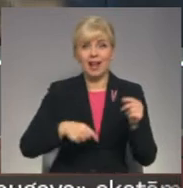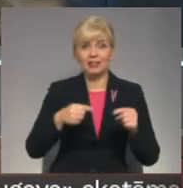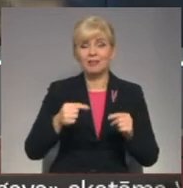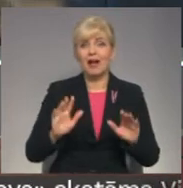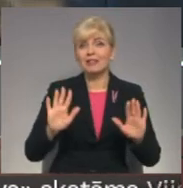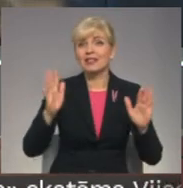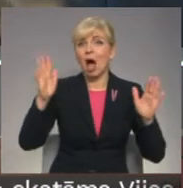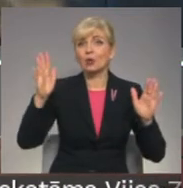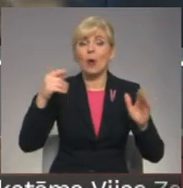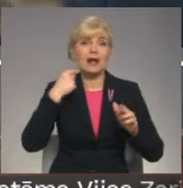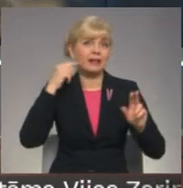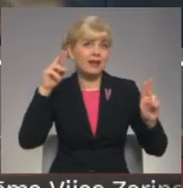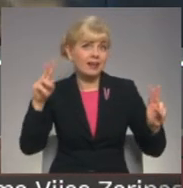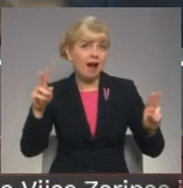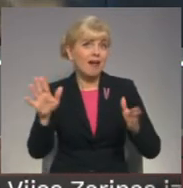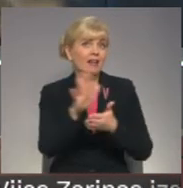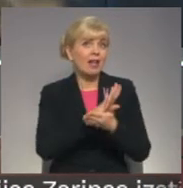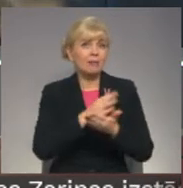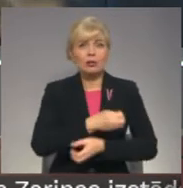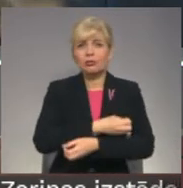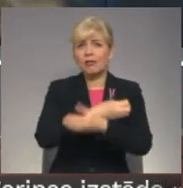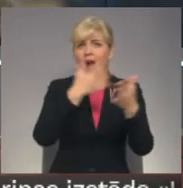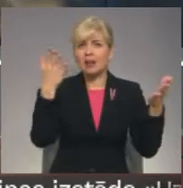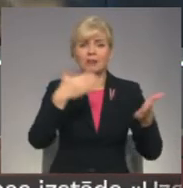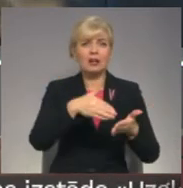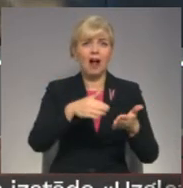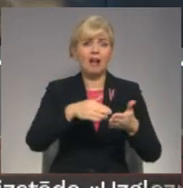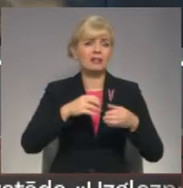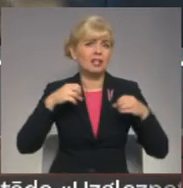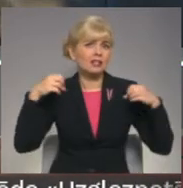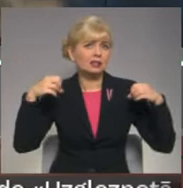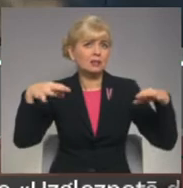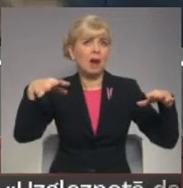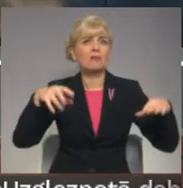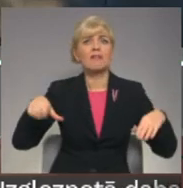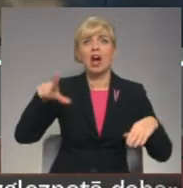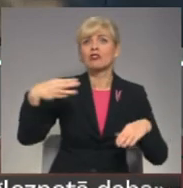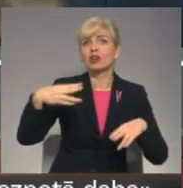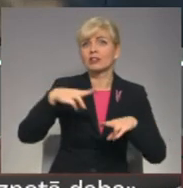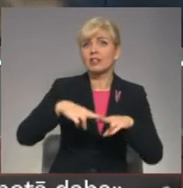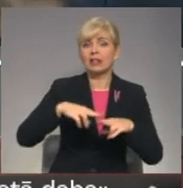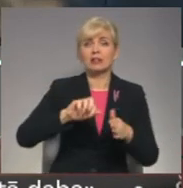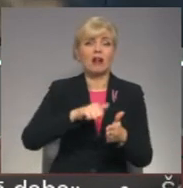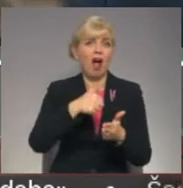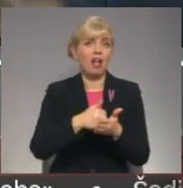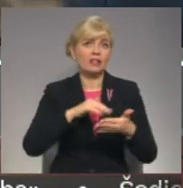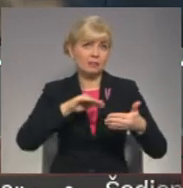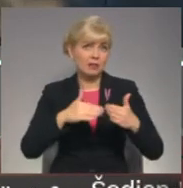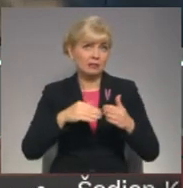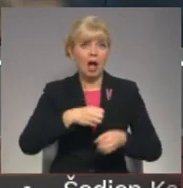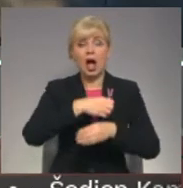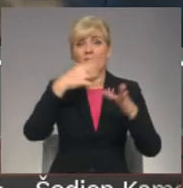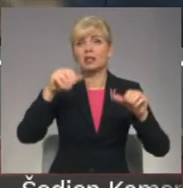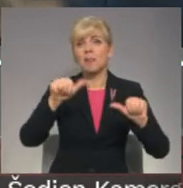Tas nebijušās gaismās un krāsās izgaismos vairāk nekā 40 vietas gauspilsētā. Gaismas mākslas objekti būs atrodami Rīgas parkos,